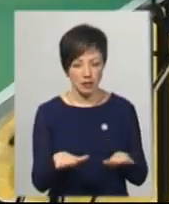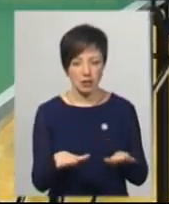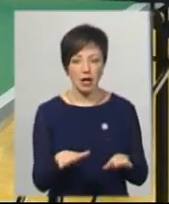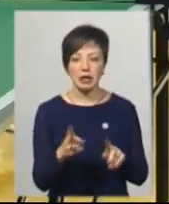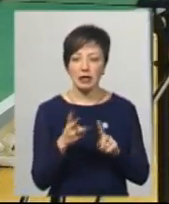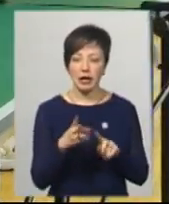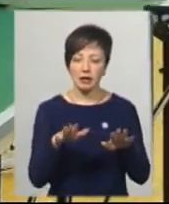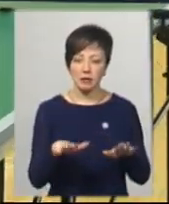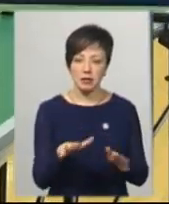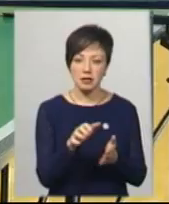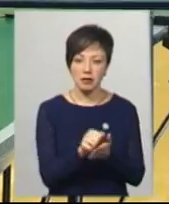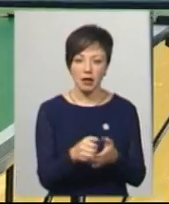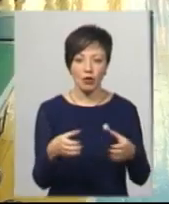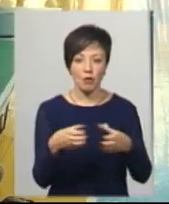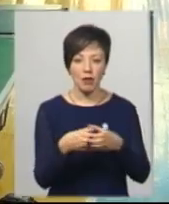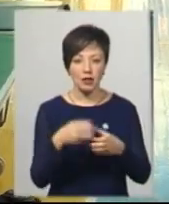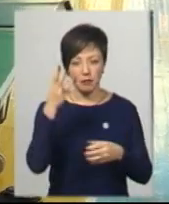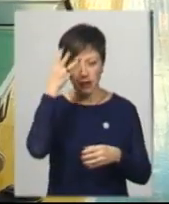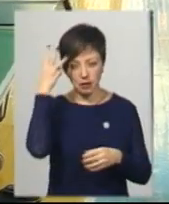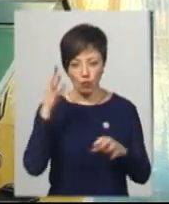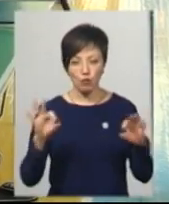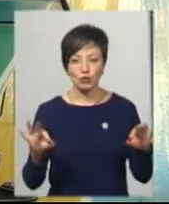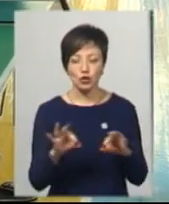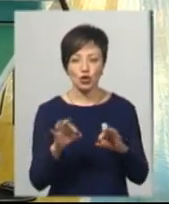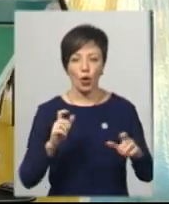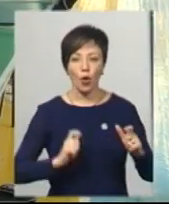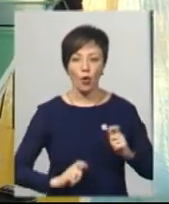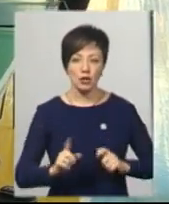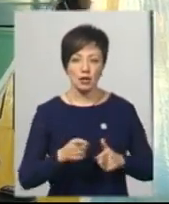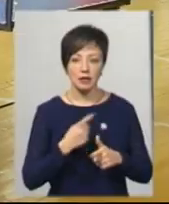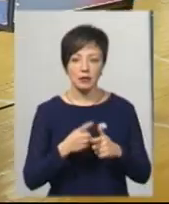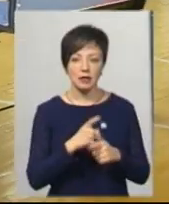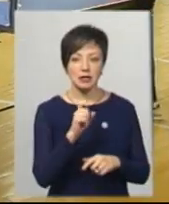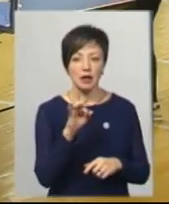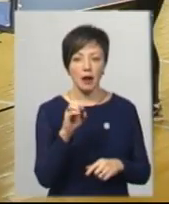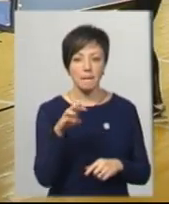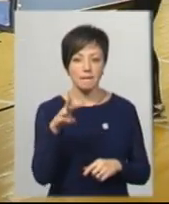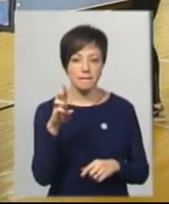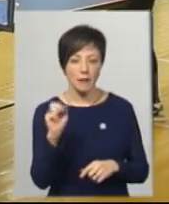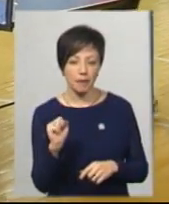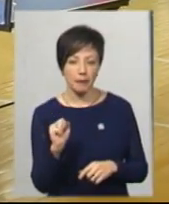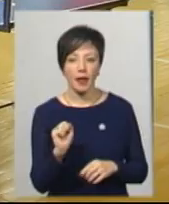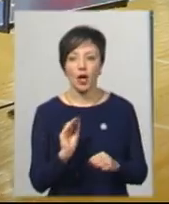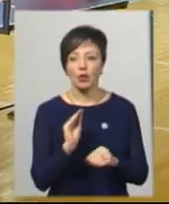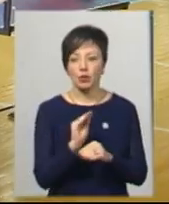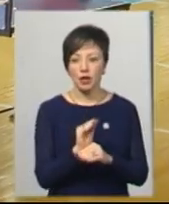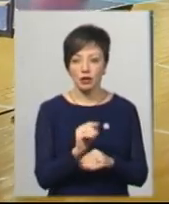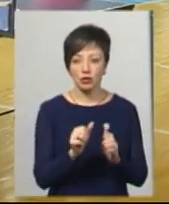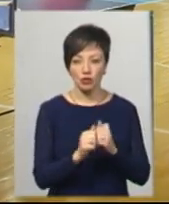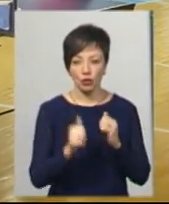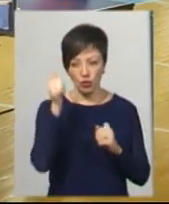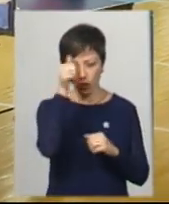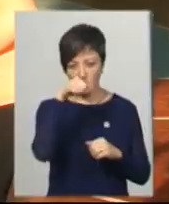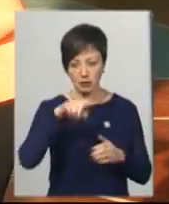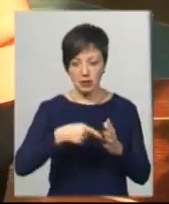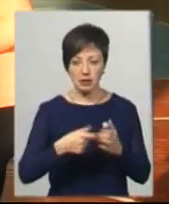Бронзовими призерами стала команда Хмельницького музичного коледжу імені Владислава Заремби. Петро Старцун додає, у щорічній міській